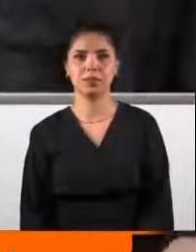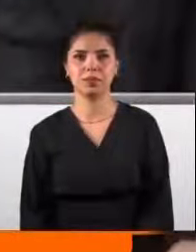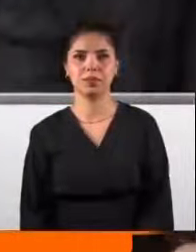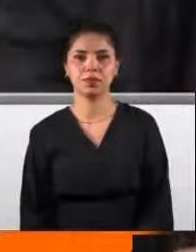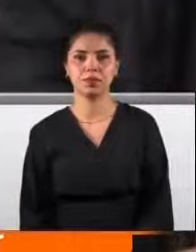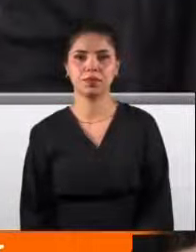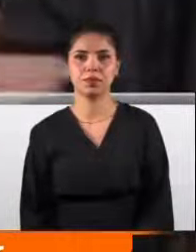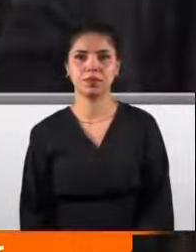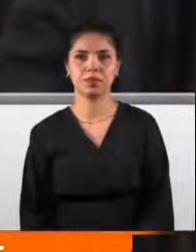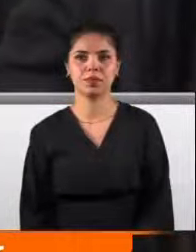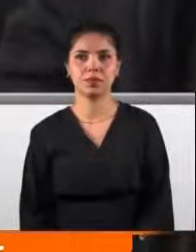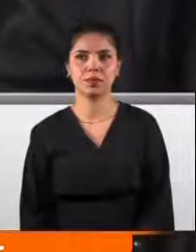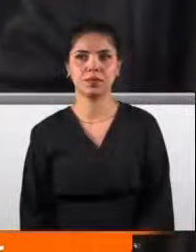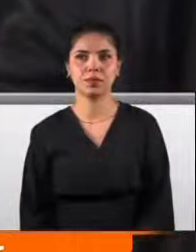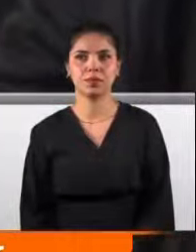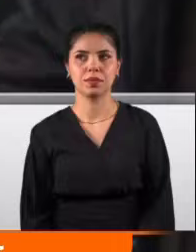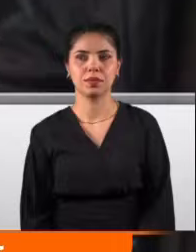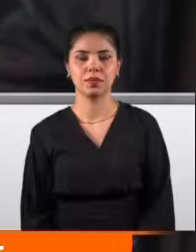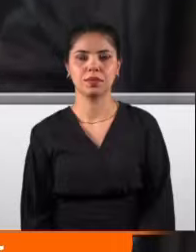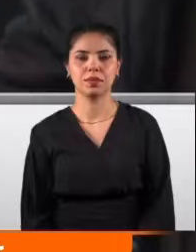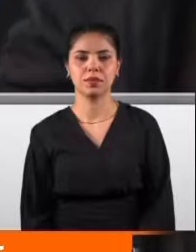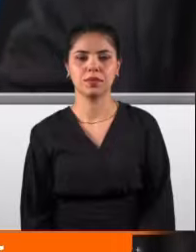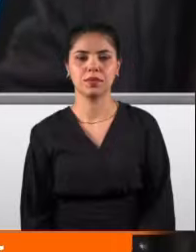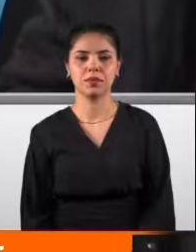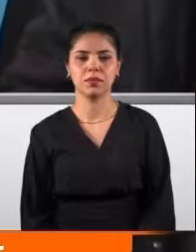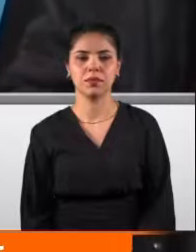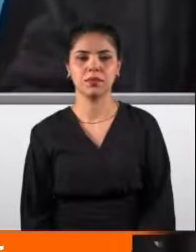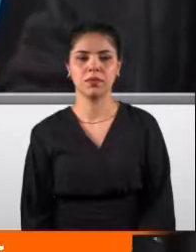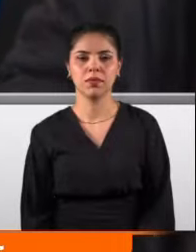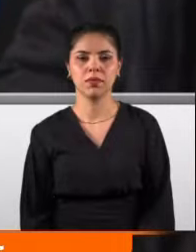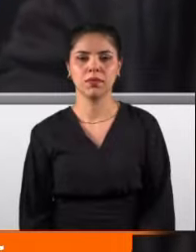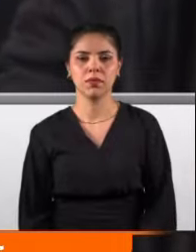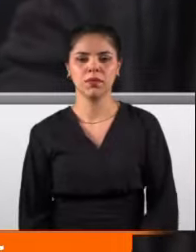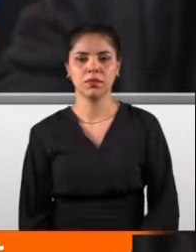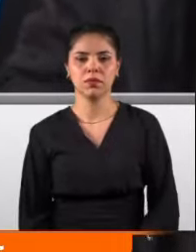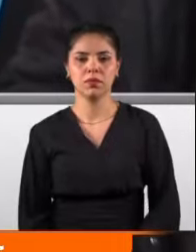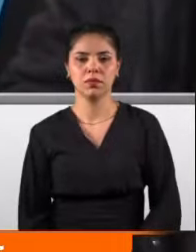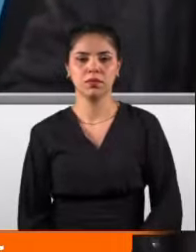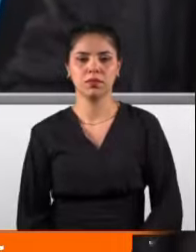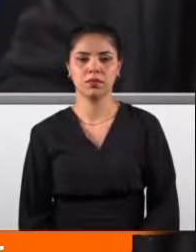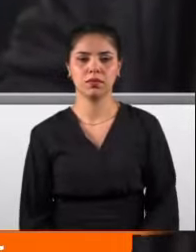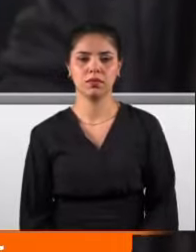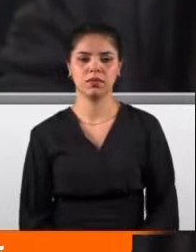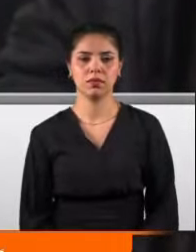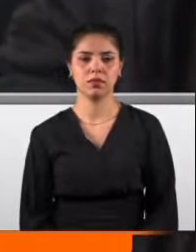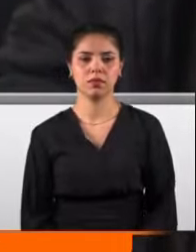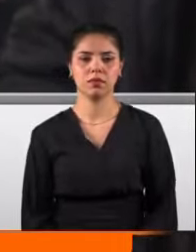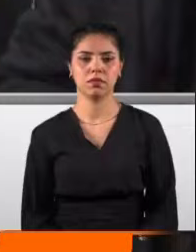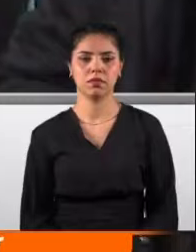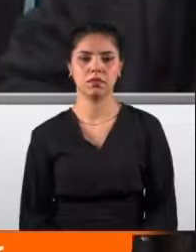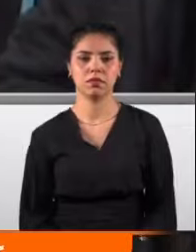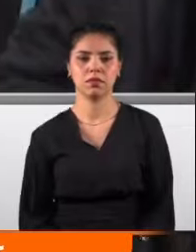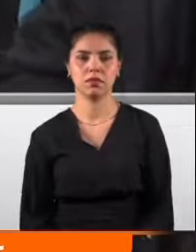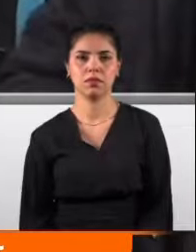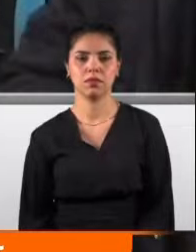Sonuç, oy vermediniz oğlum, varsaydık. Oy vermediniz, ben evime döneceğim. Siyasetin seyisiyle meşgul olunca, daha bunun